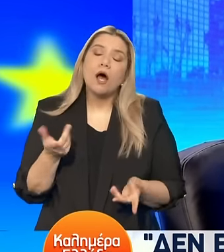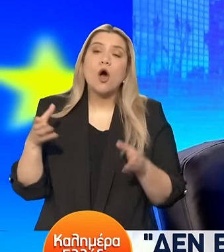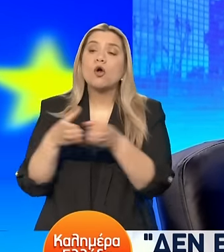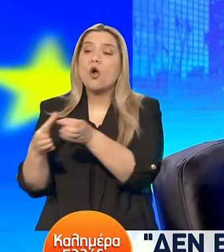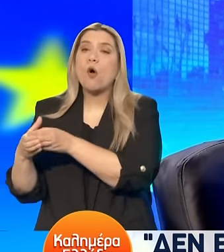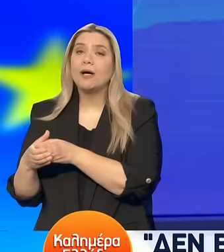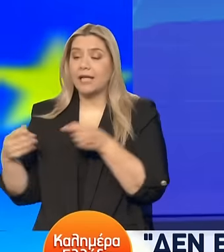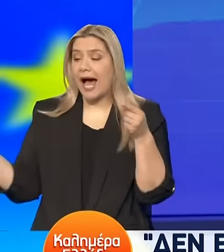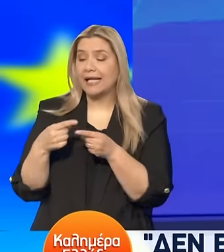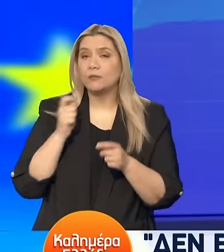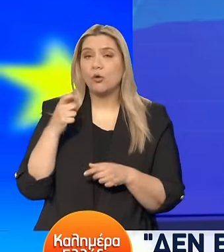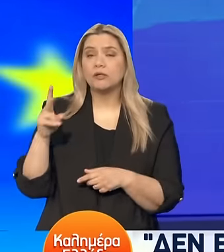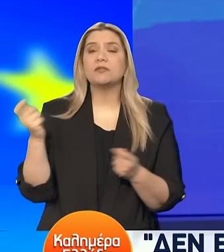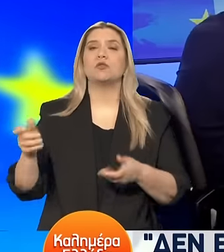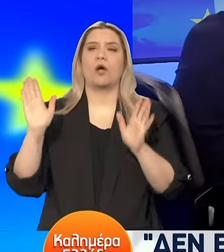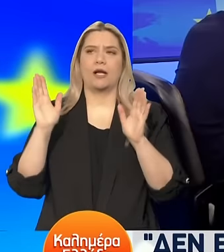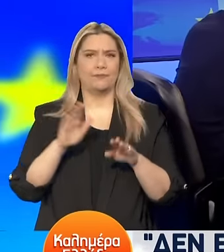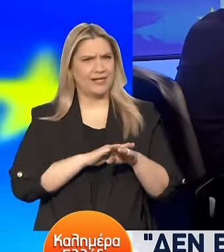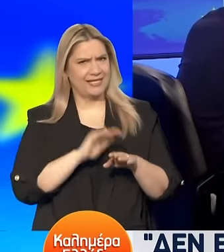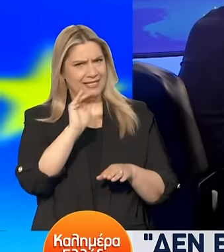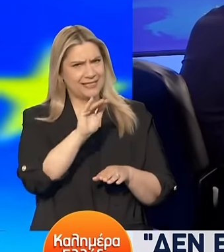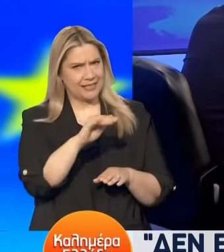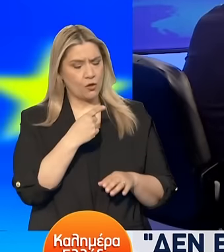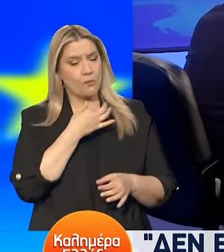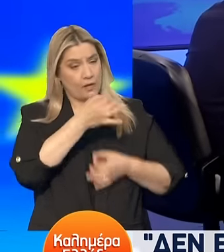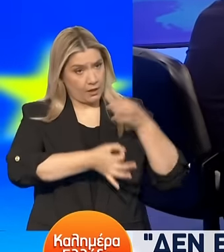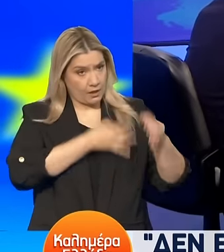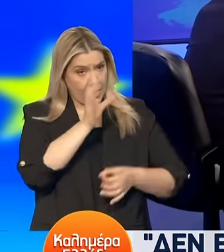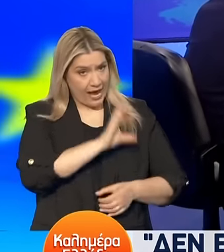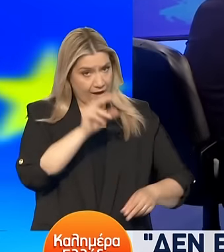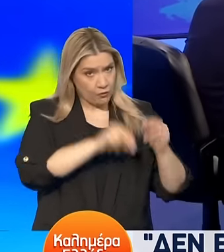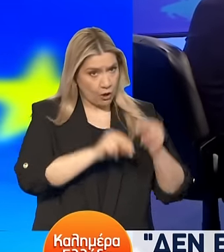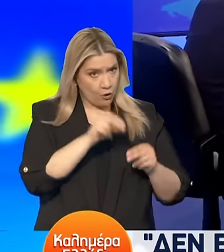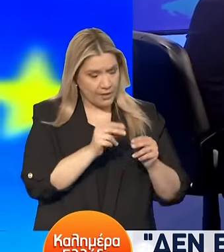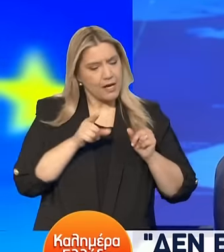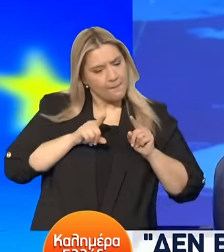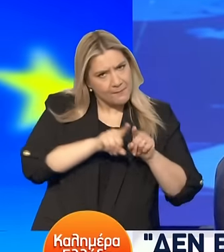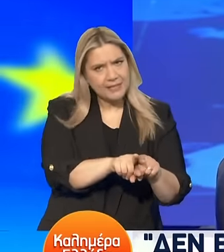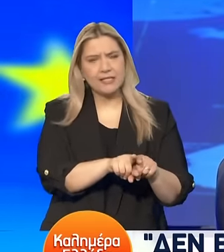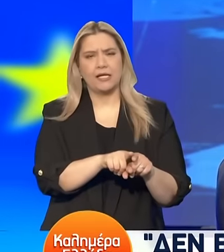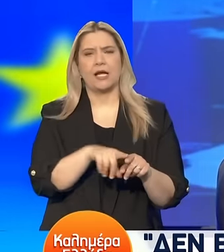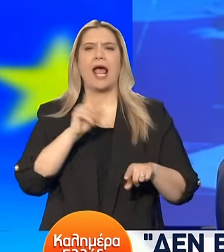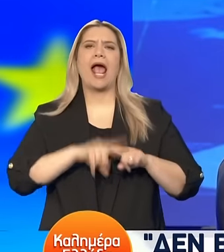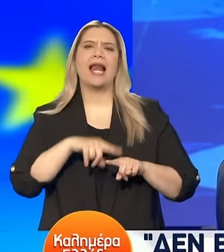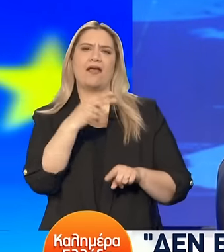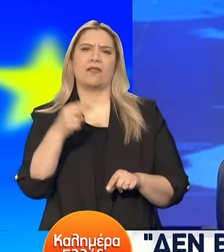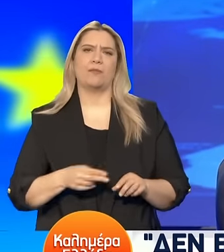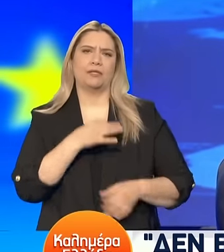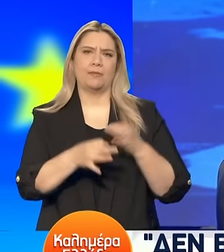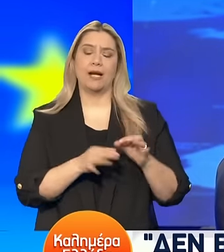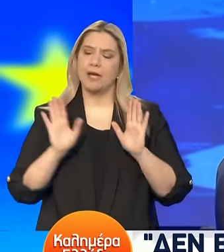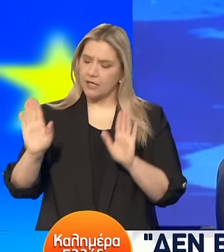Δεν είναι οι πρώτες ευρωεκλογές, πάντως, που μιλάμε και για εσωτερικά θέματα. Όχι, και γιατί ακριβώς οι ευρωεκλογές είναι και μια